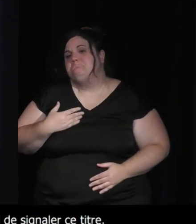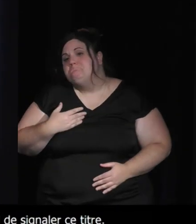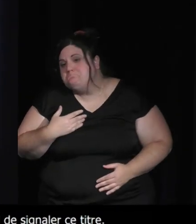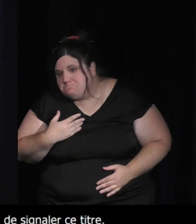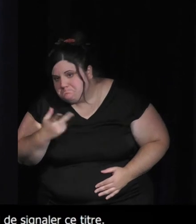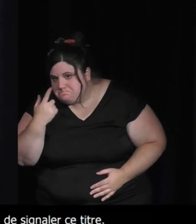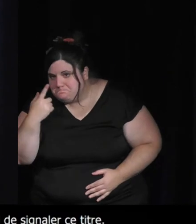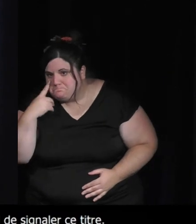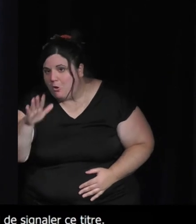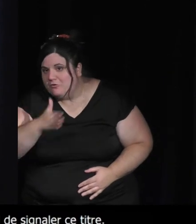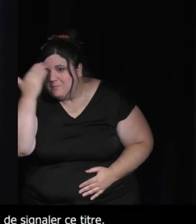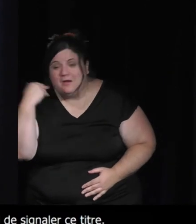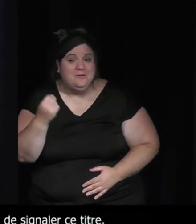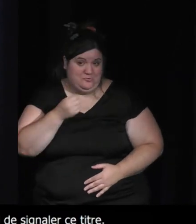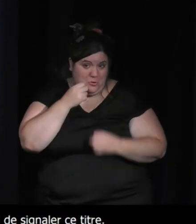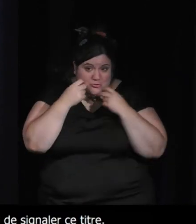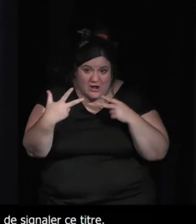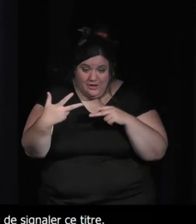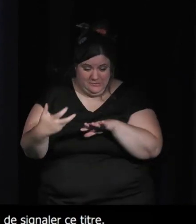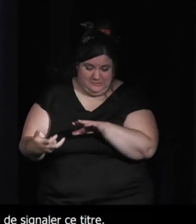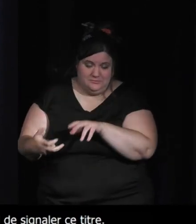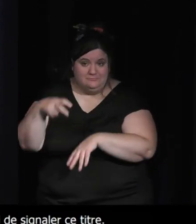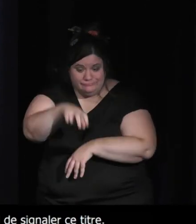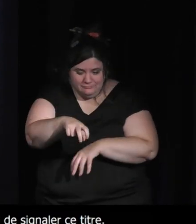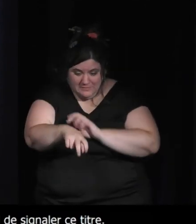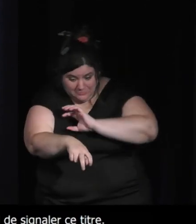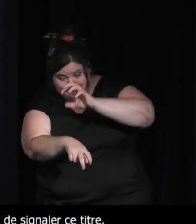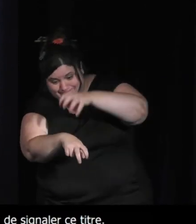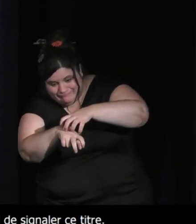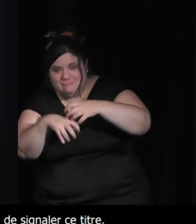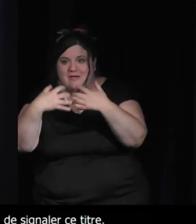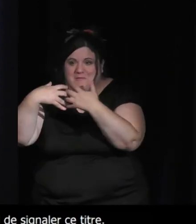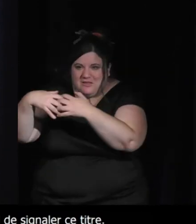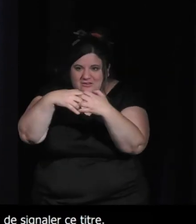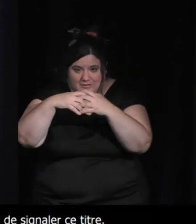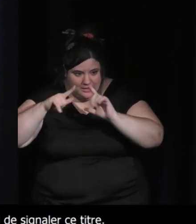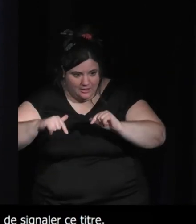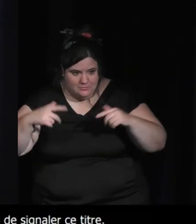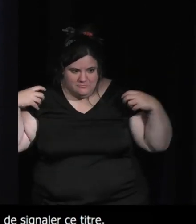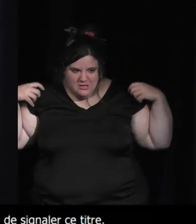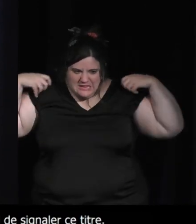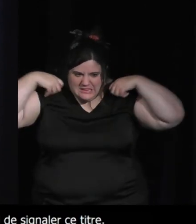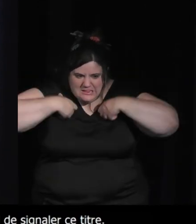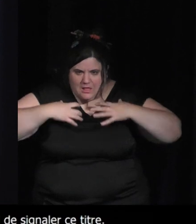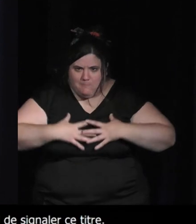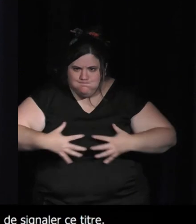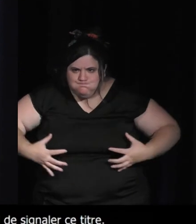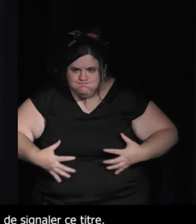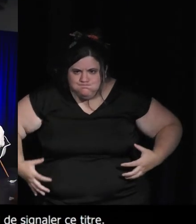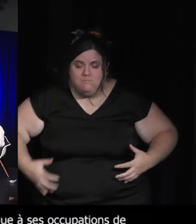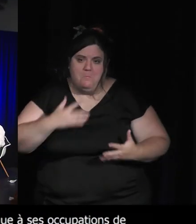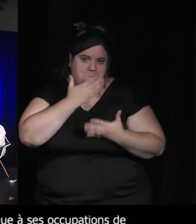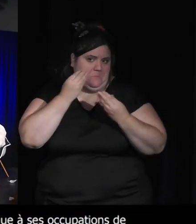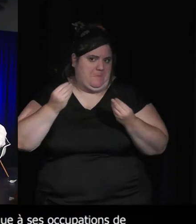dos je n'en suis pas si sûr mais en tout cas c'est un excellent jeu je pense qu'il va être très attendu il l'est